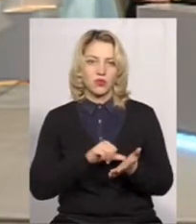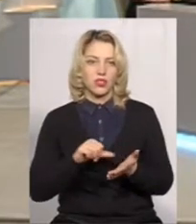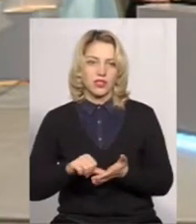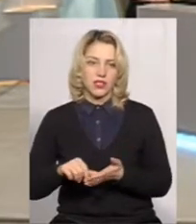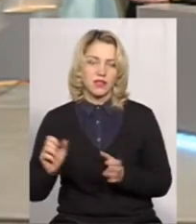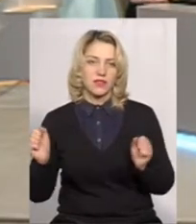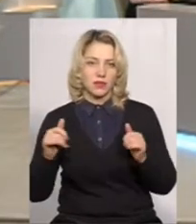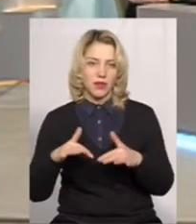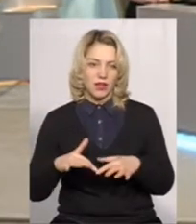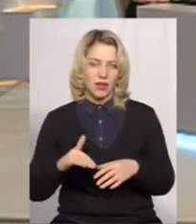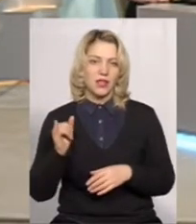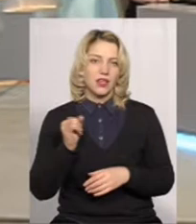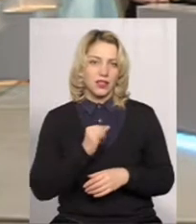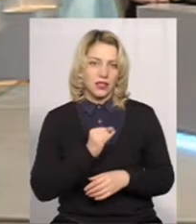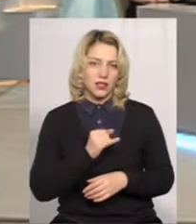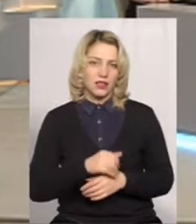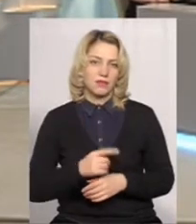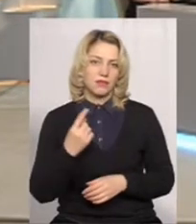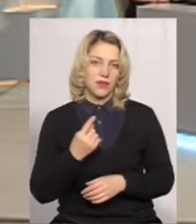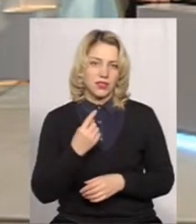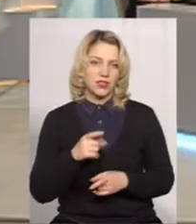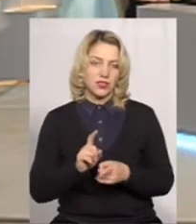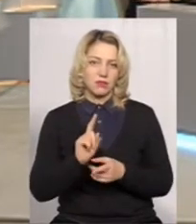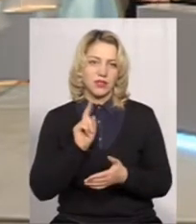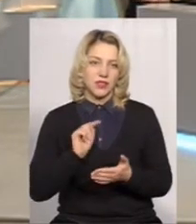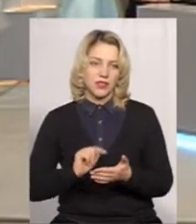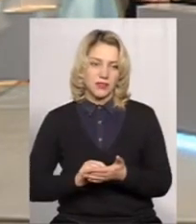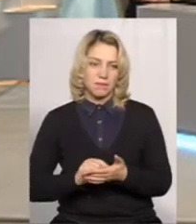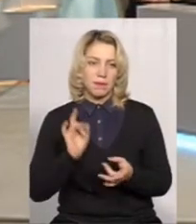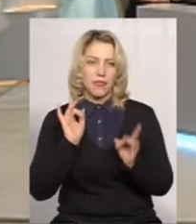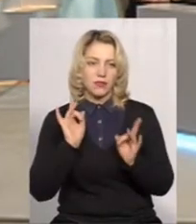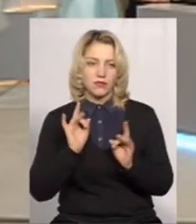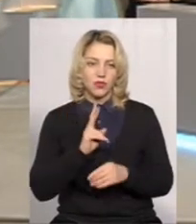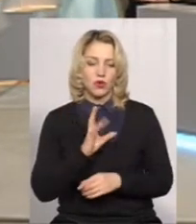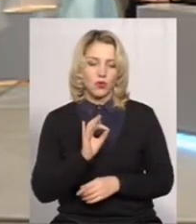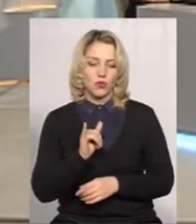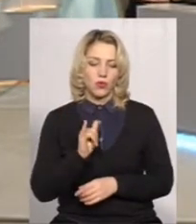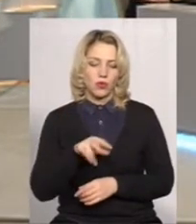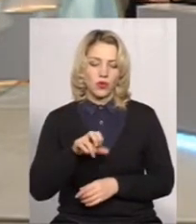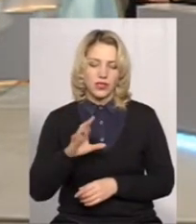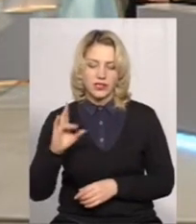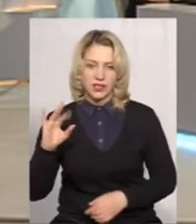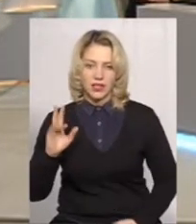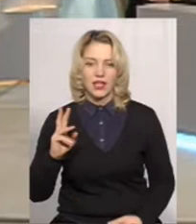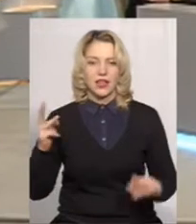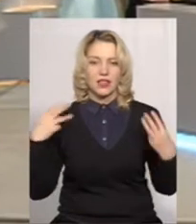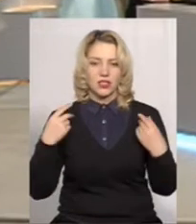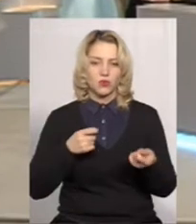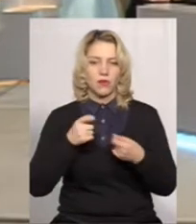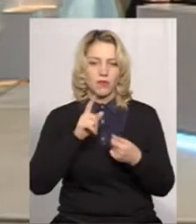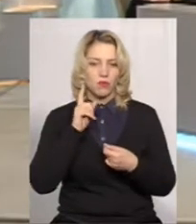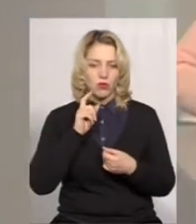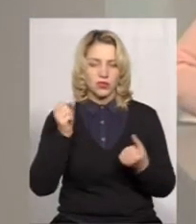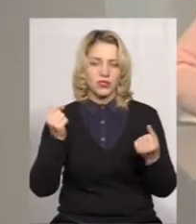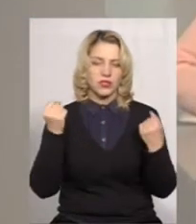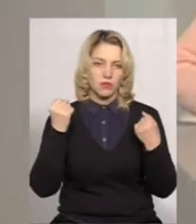зібрання. І от перше таке питання озвучив Володимир Кулісник, начальник управління освіти, молоді і спорту